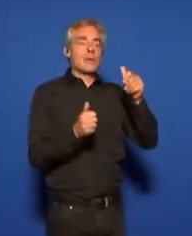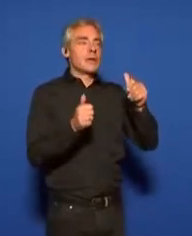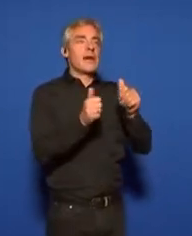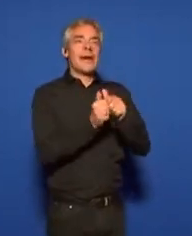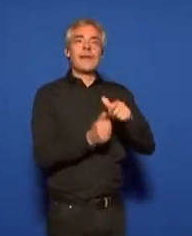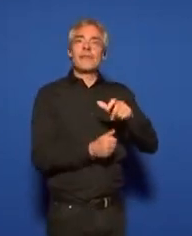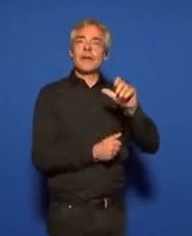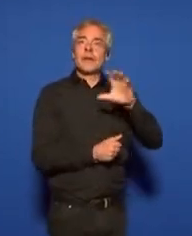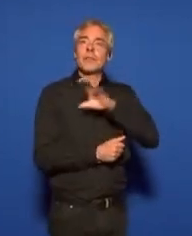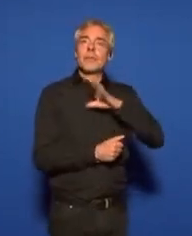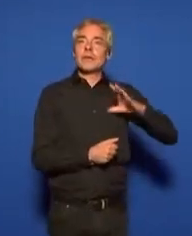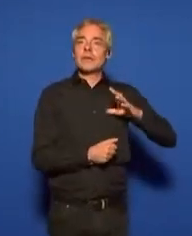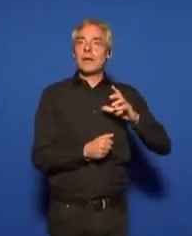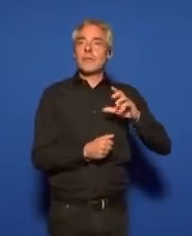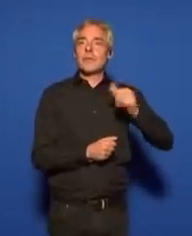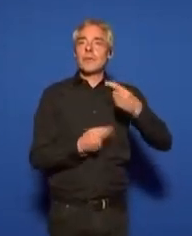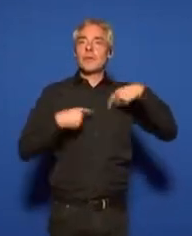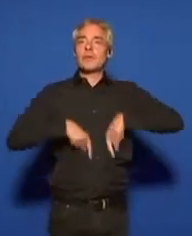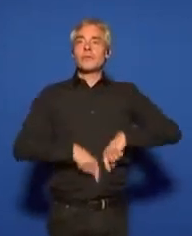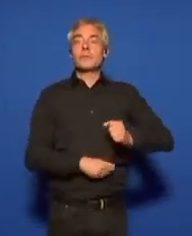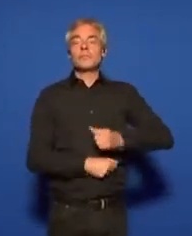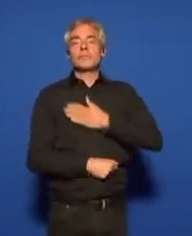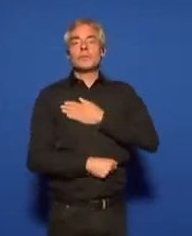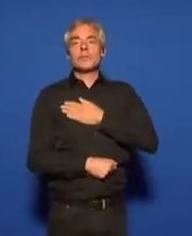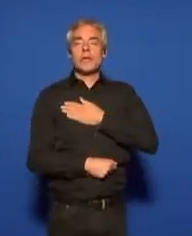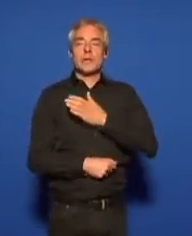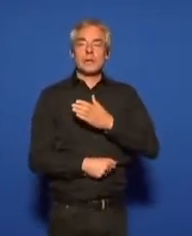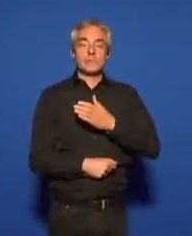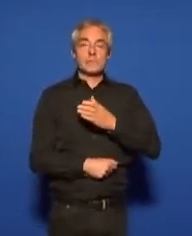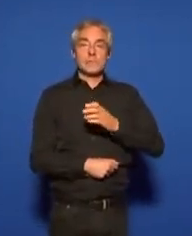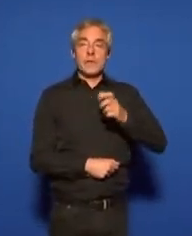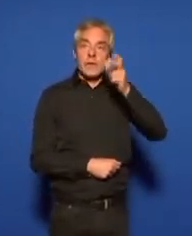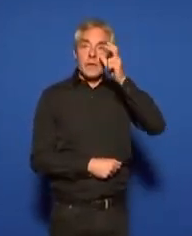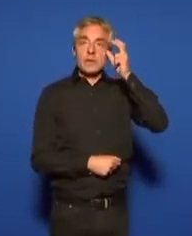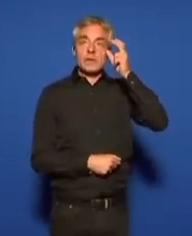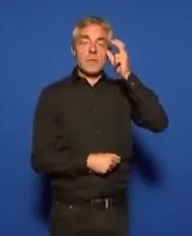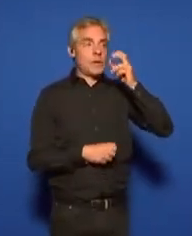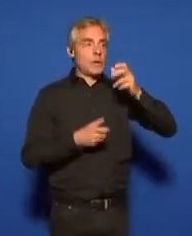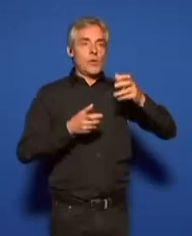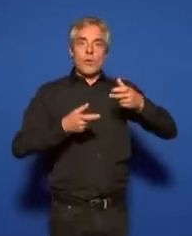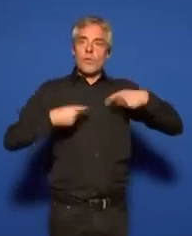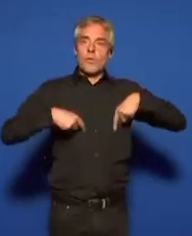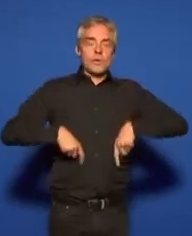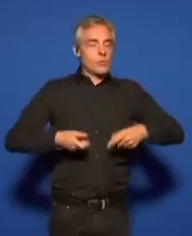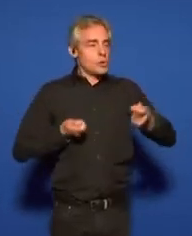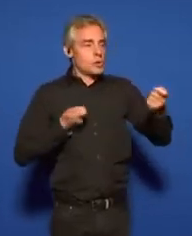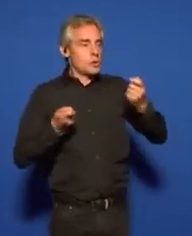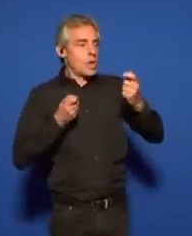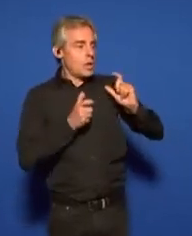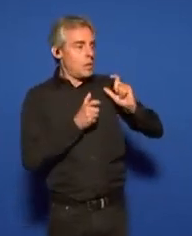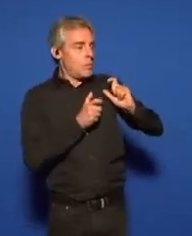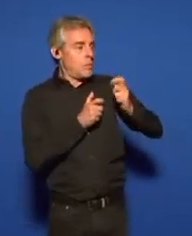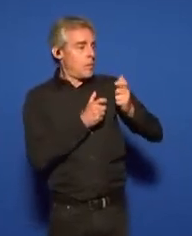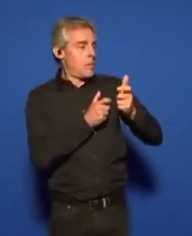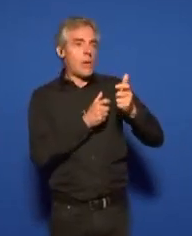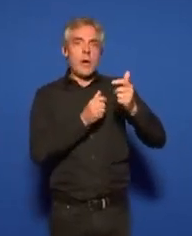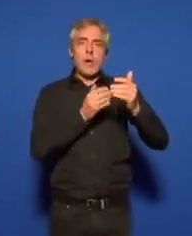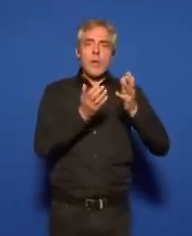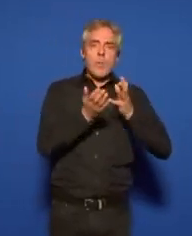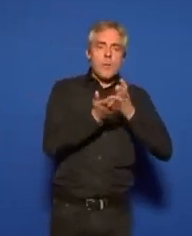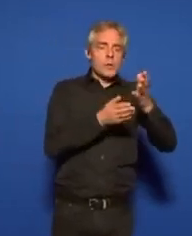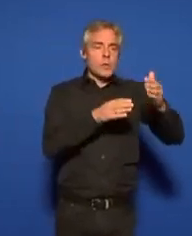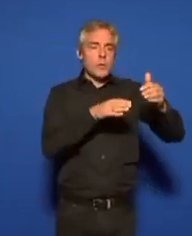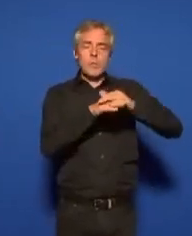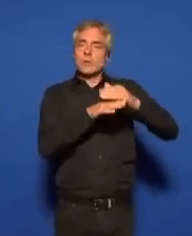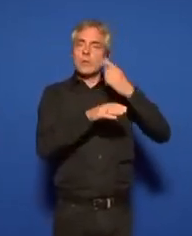avec la Première ministre, chère Élisabeth, dans une action gouvernementale, dans l'application d'un projet